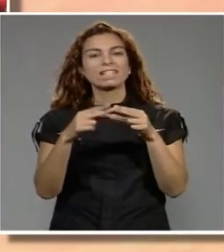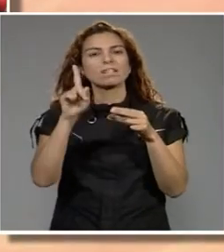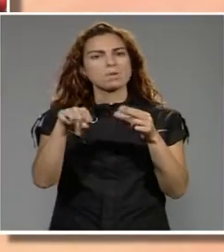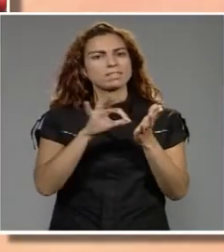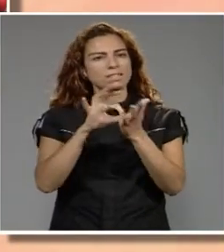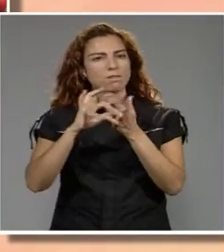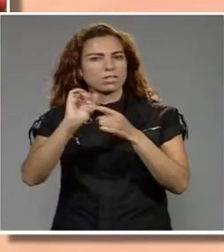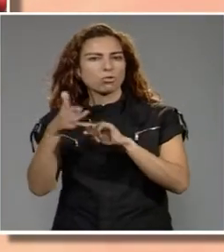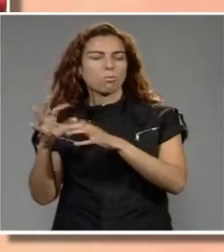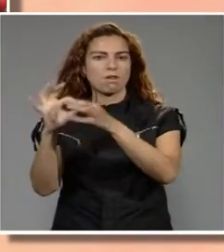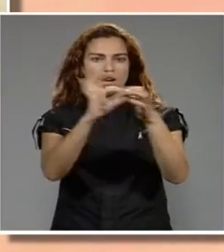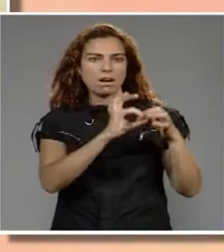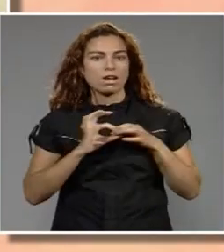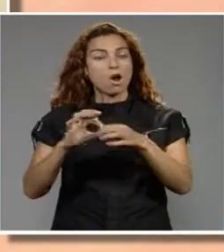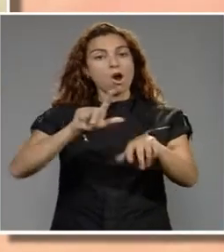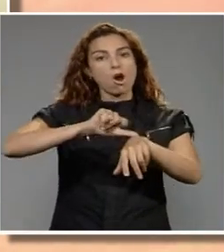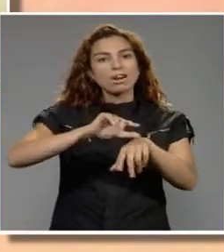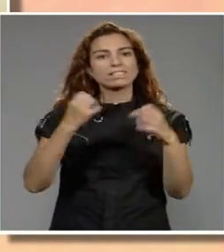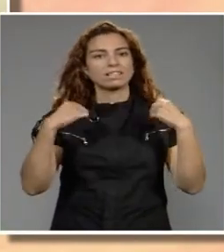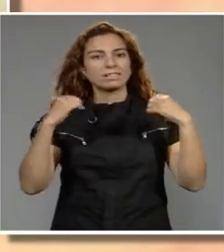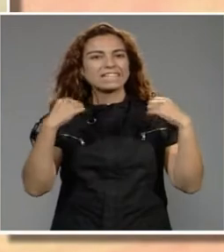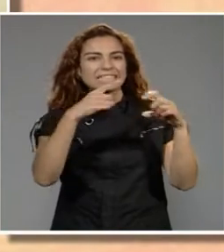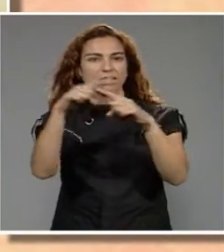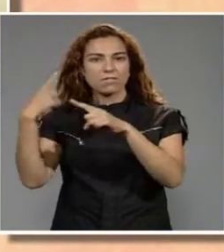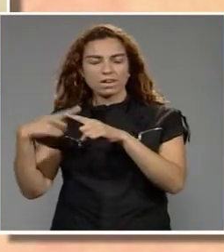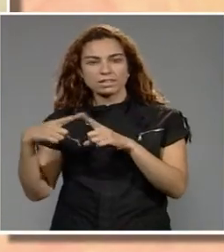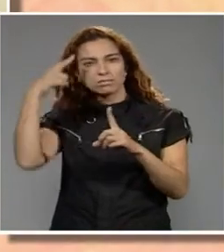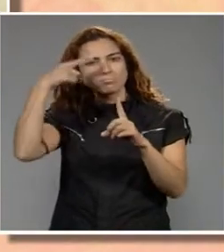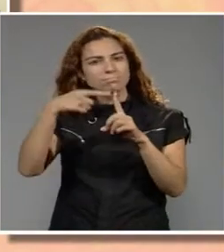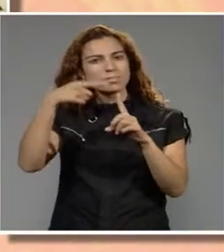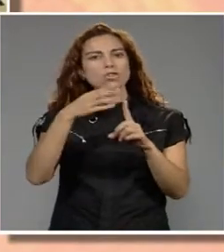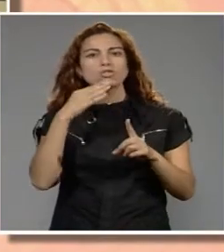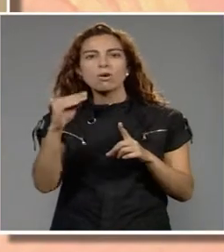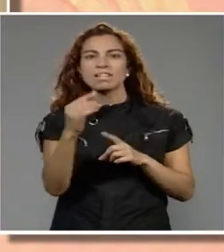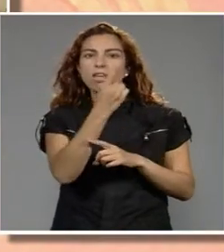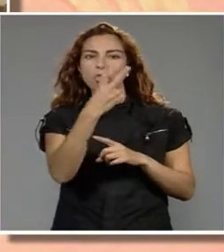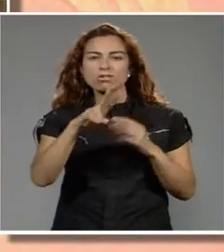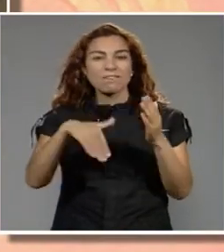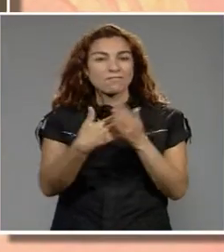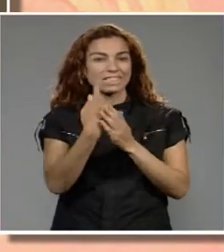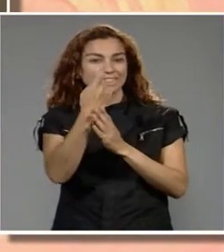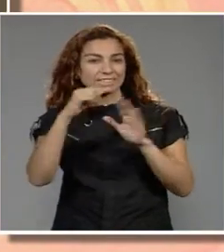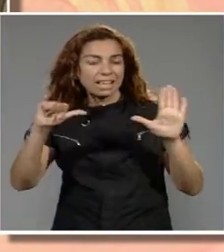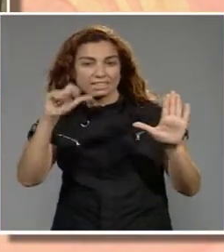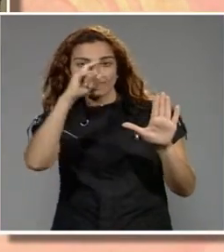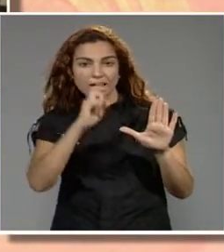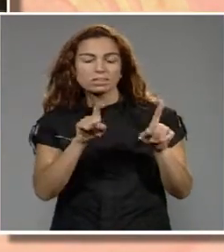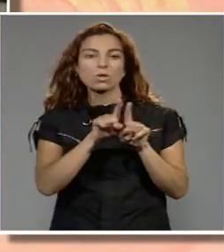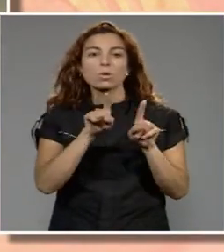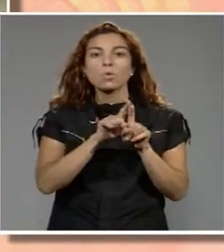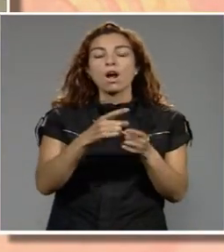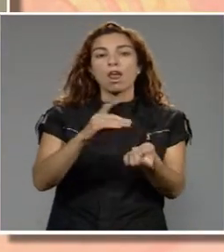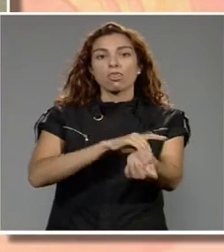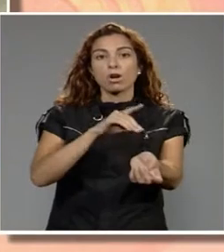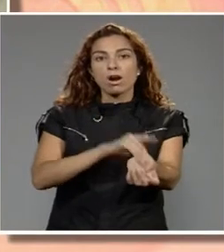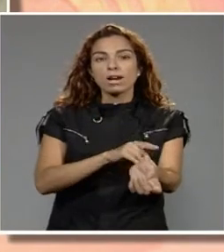la comarca. Durant unes hores, i a través d'activitats com aquesta, s'insisteix als joves d'entre 12 i 16 anys dels riscos que comporta el consum de